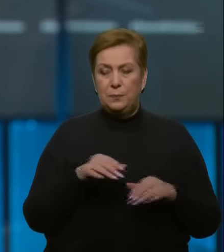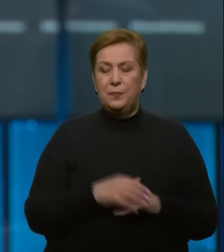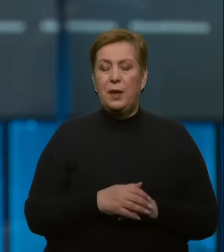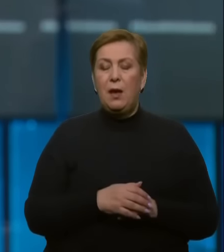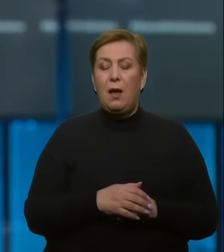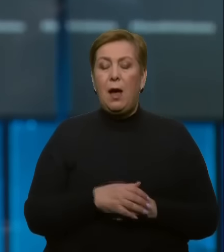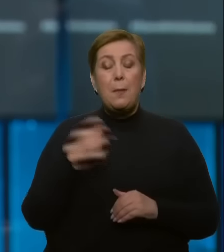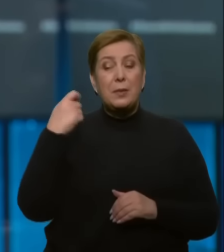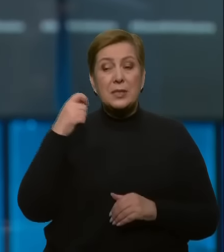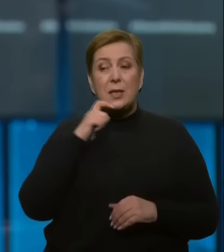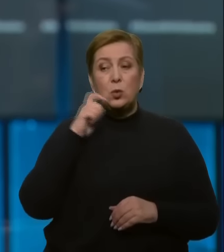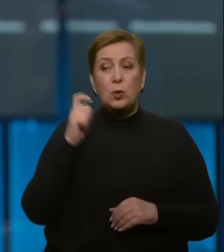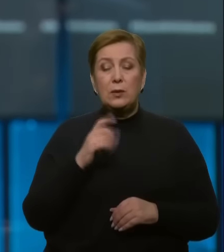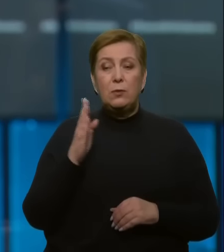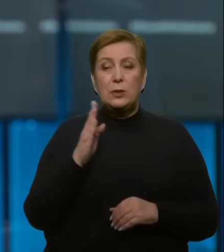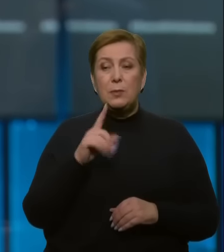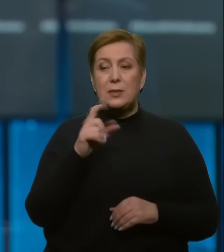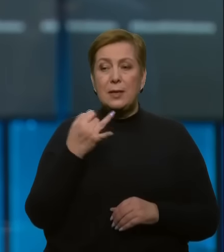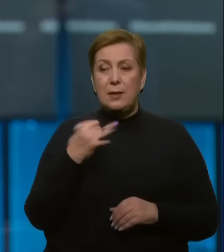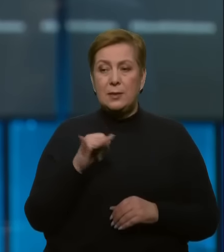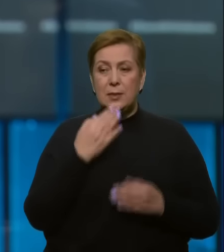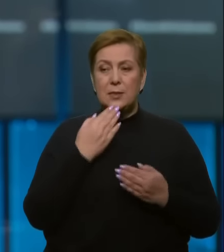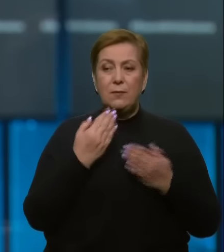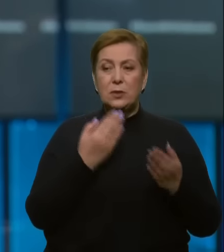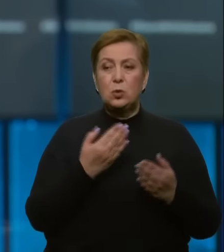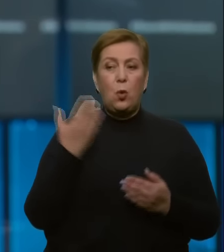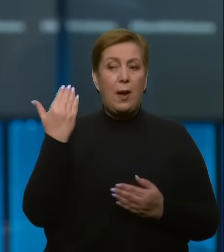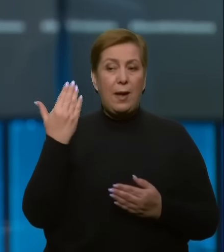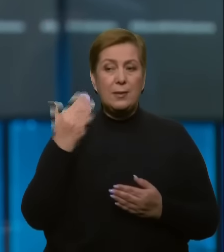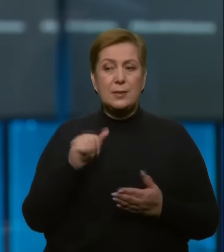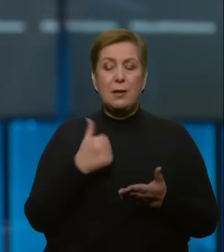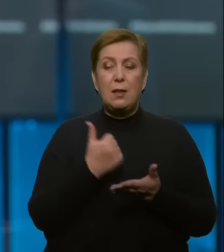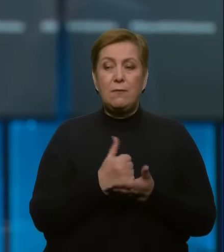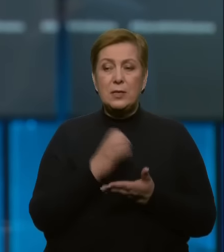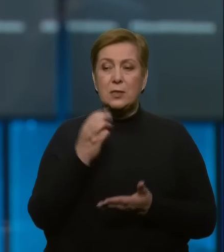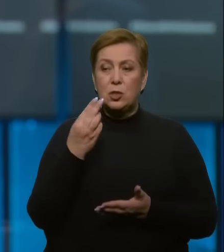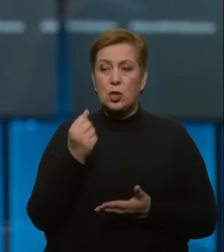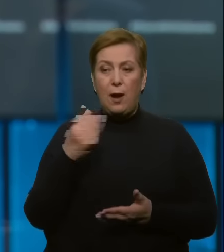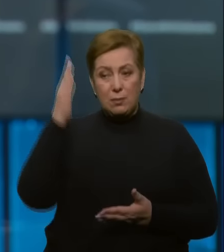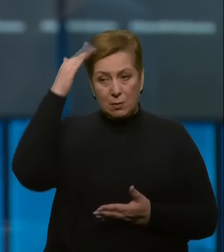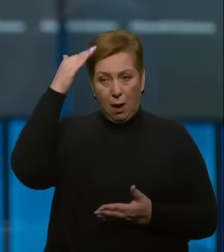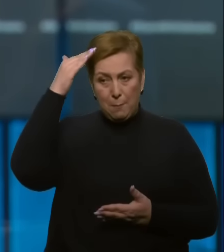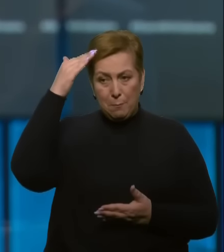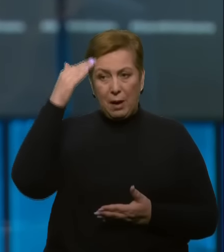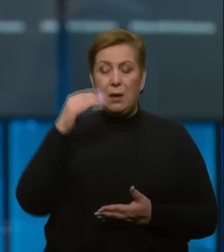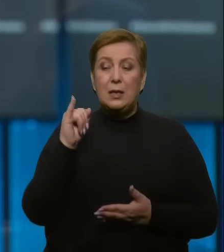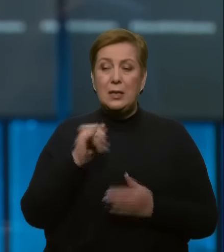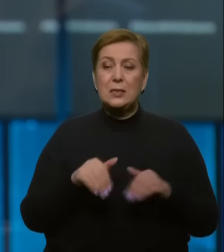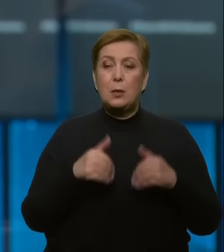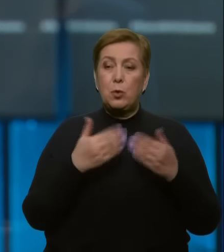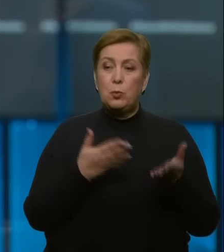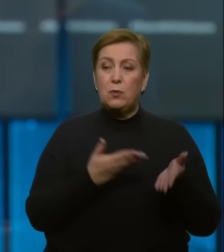Президент України Володимир Зеленський звернувся до екс-глави США Дональда Трампа та запропонував йому